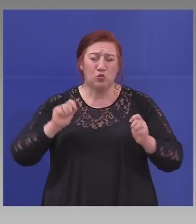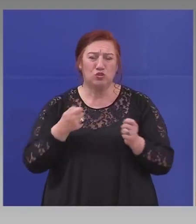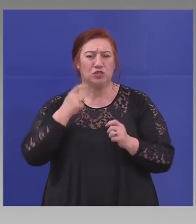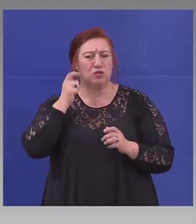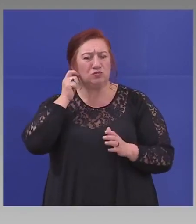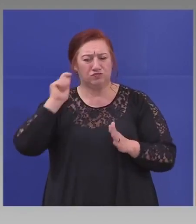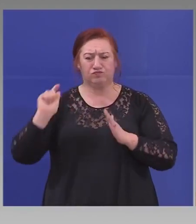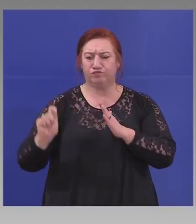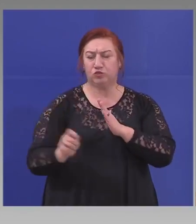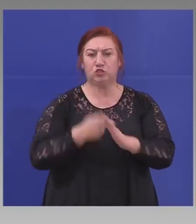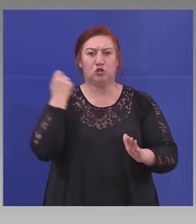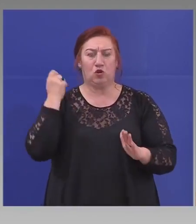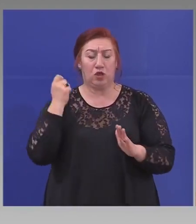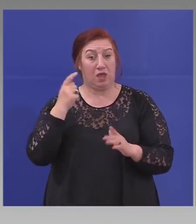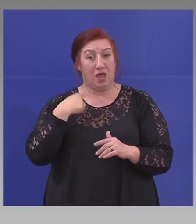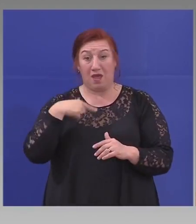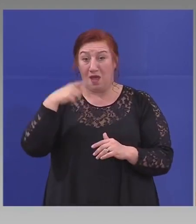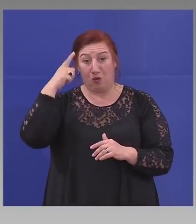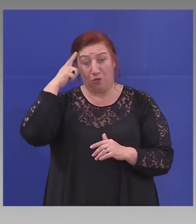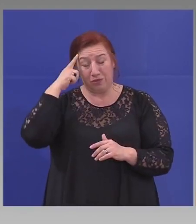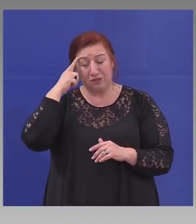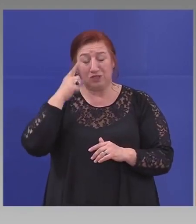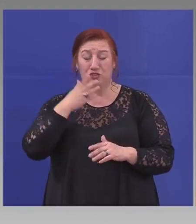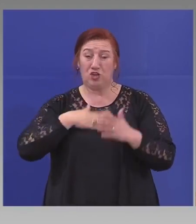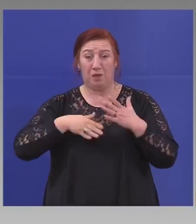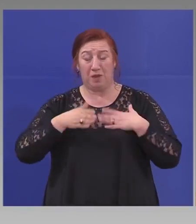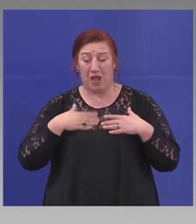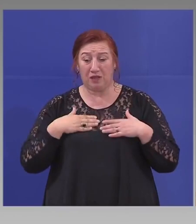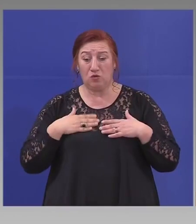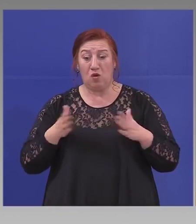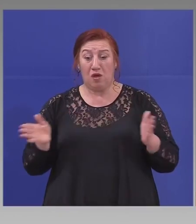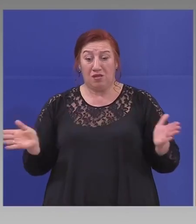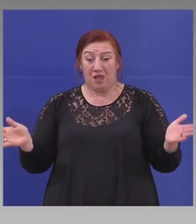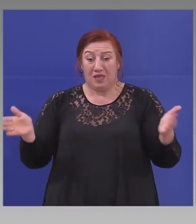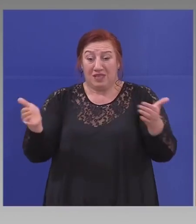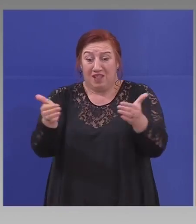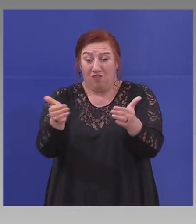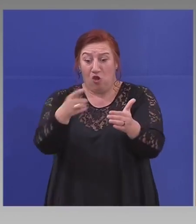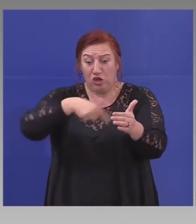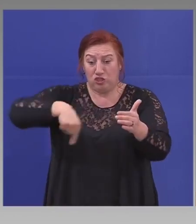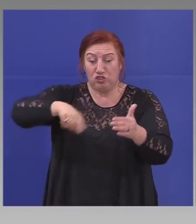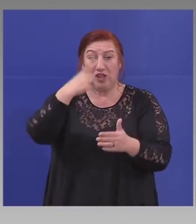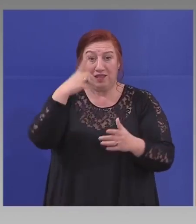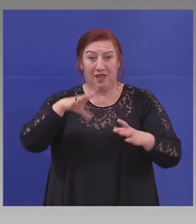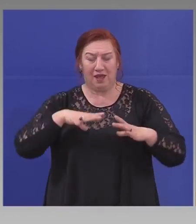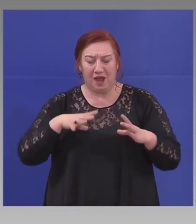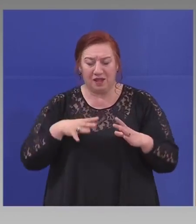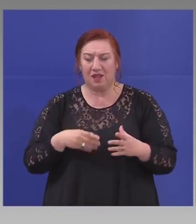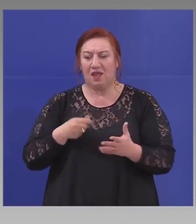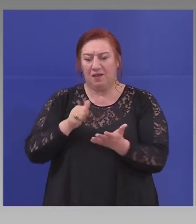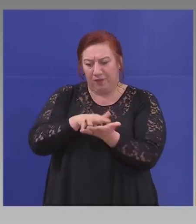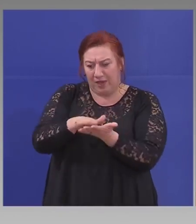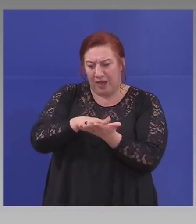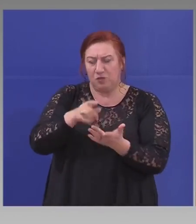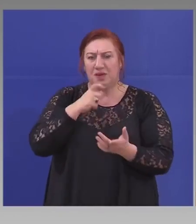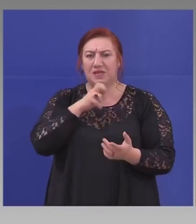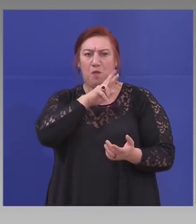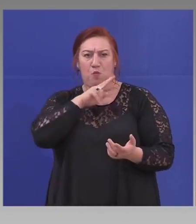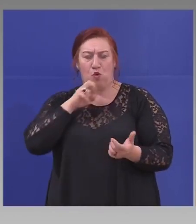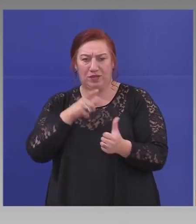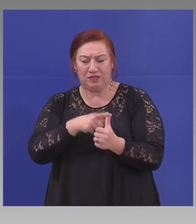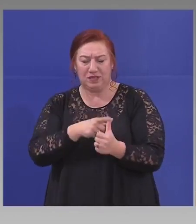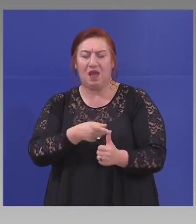Ако мислите, че е приятно да затваряш един град, да харчиме ресурси полицейски, лекарски и всички останали,